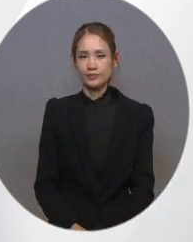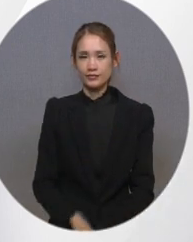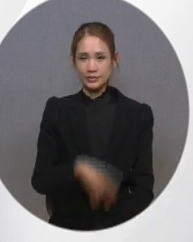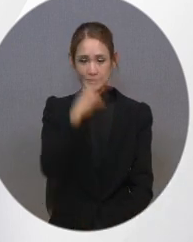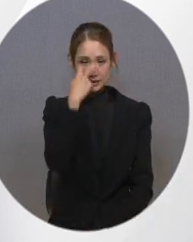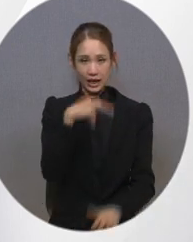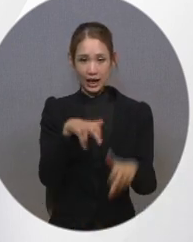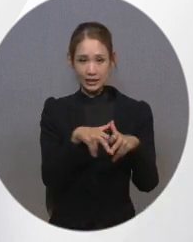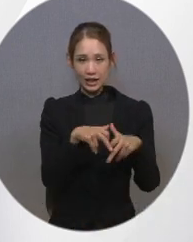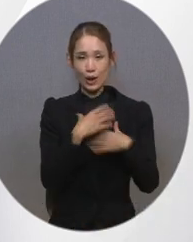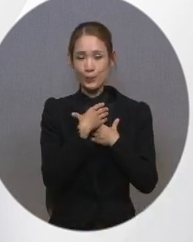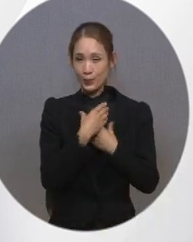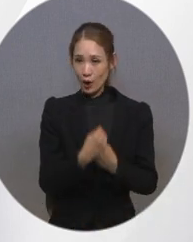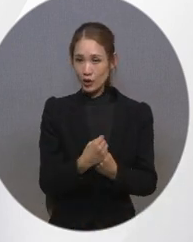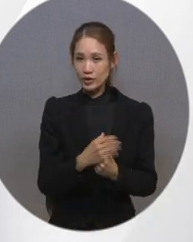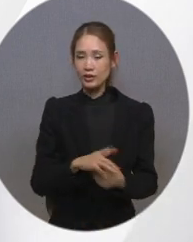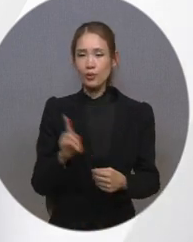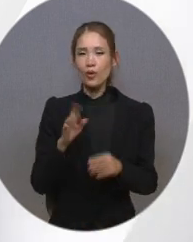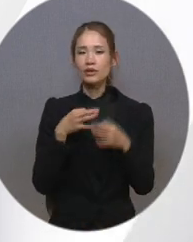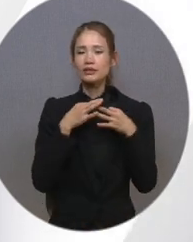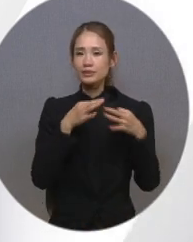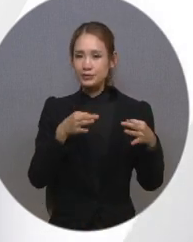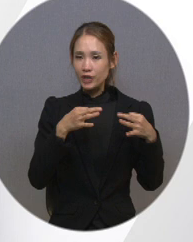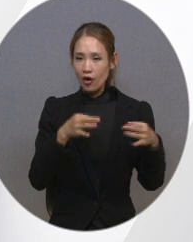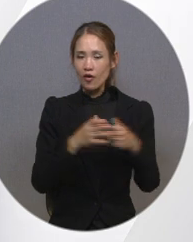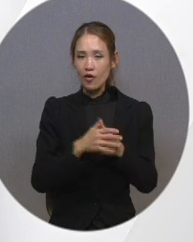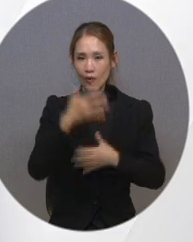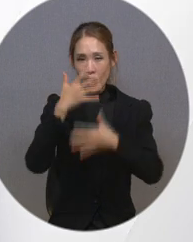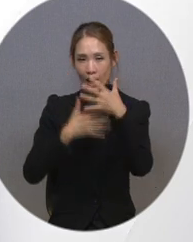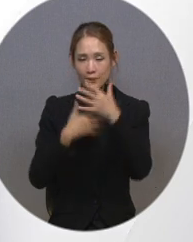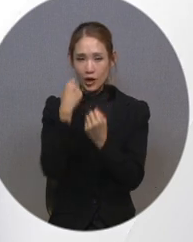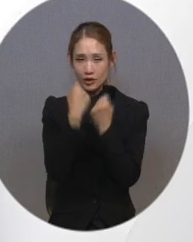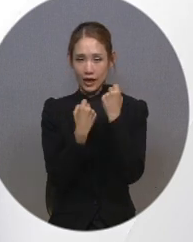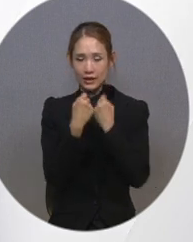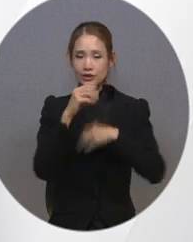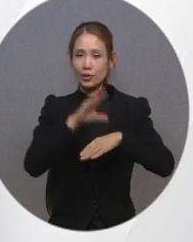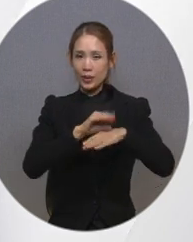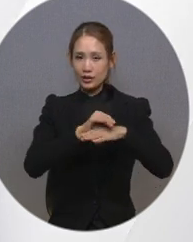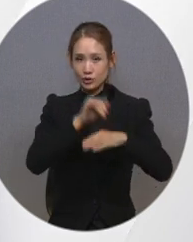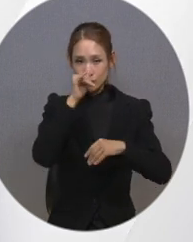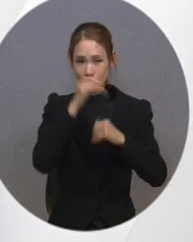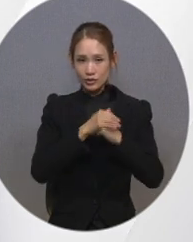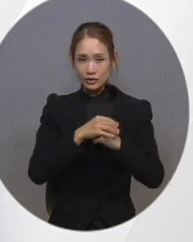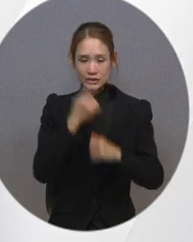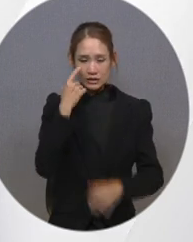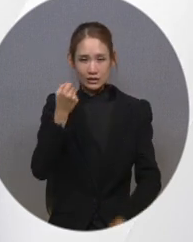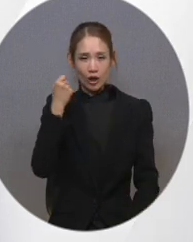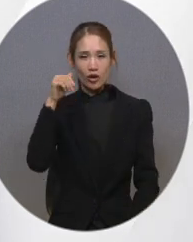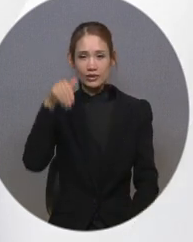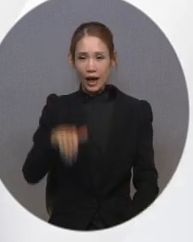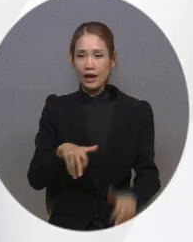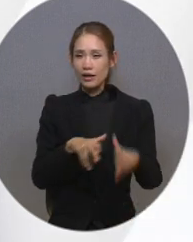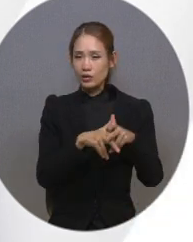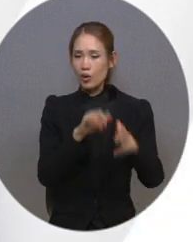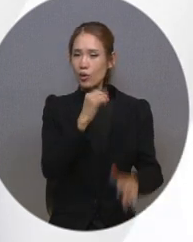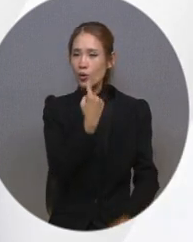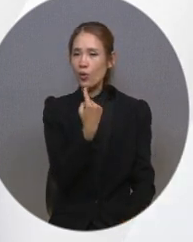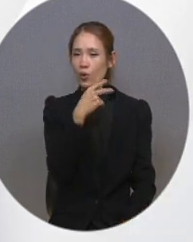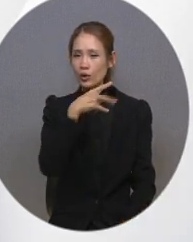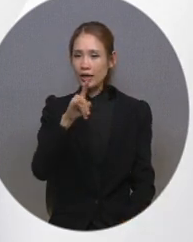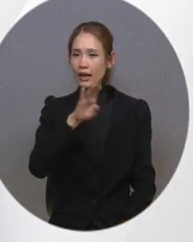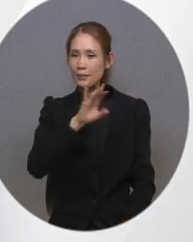시각장애인 편의 기능은 음성 안내, 화면 해설 방송 기능이 있으며 저시력 장애인용 고대비 설정,